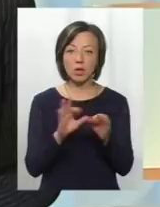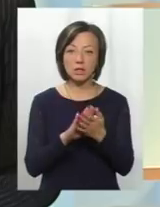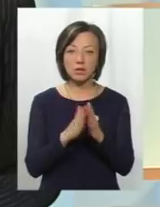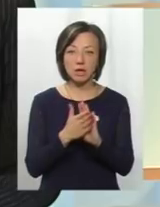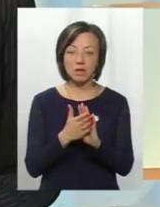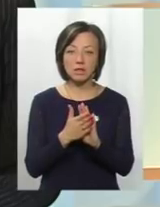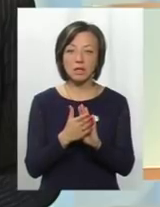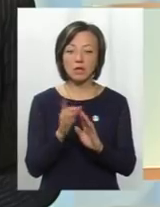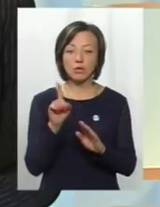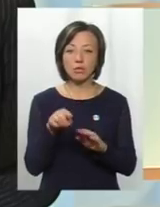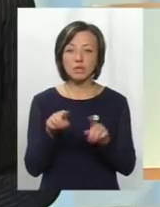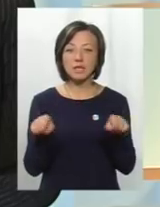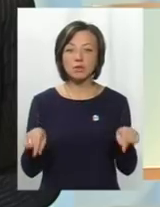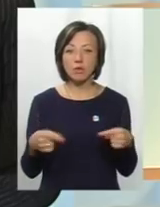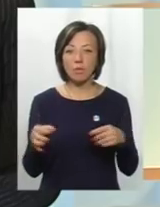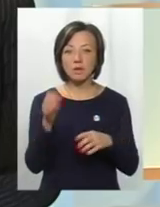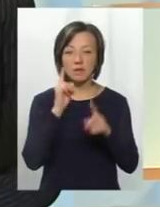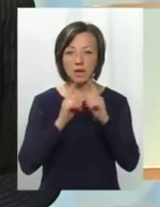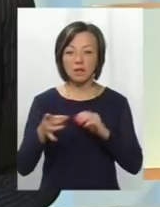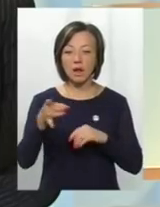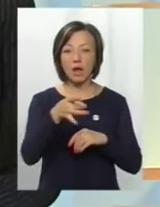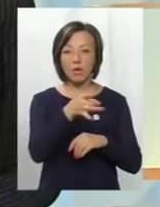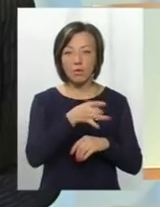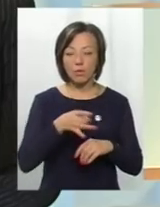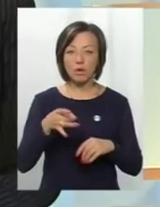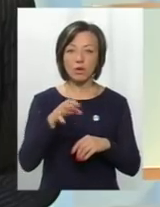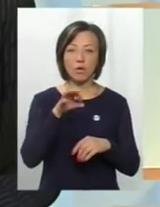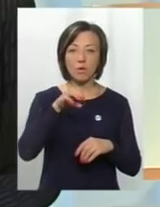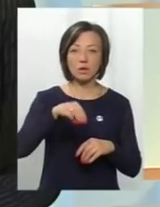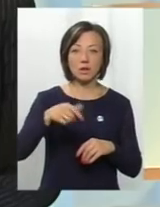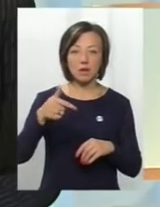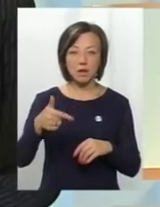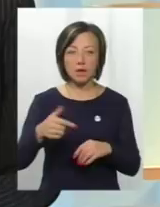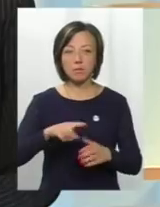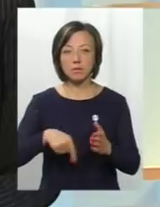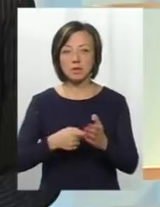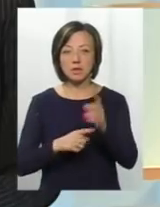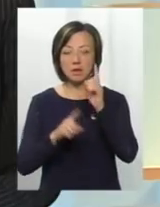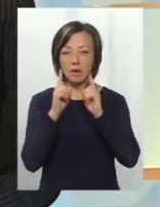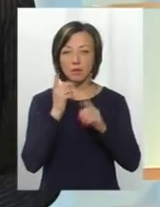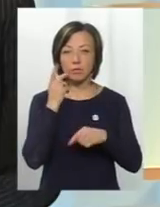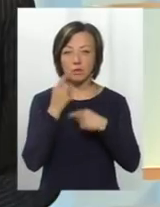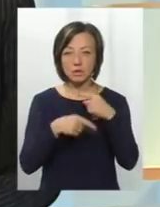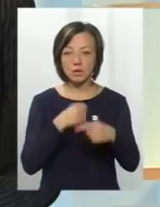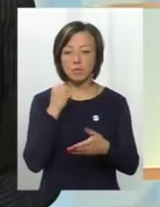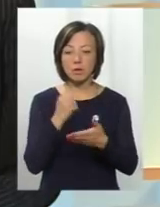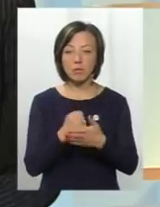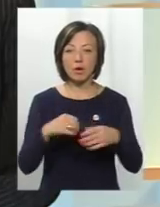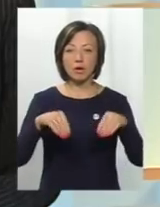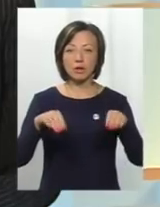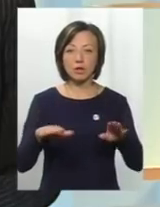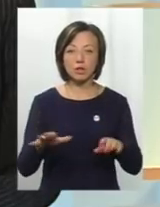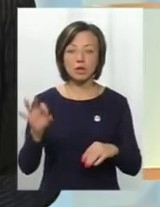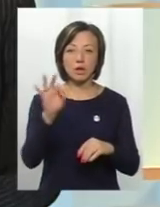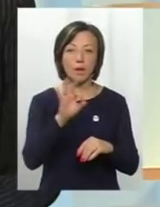тому засновники не тільки обласна рада, але й районні ради, ради об'єднаних територіальних громад, міські ради, постійно приймають рішення стосовно